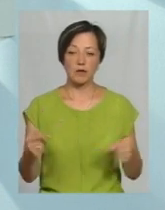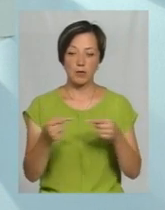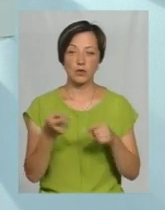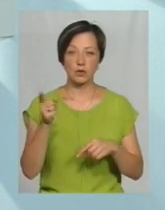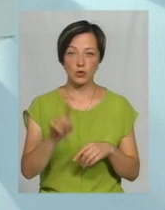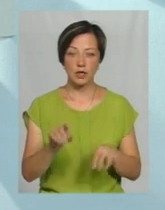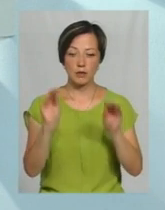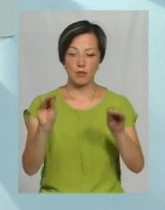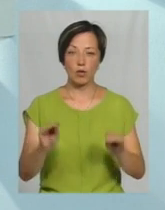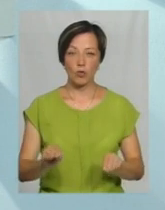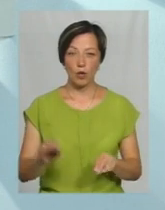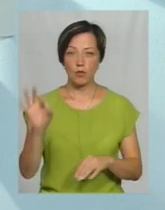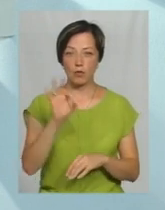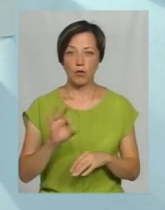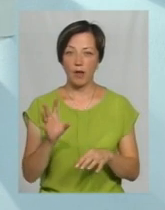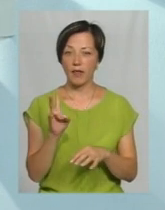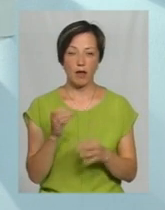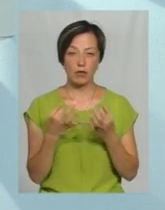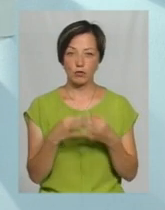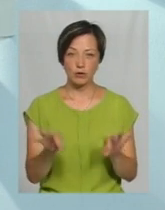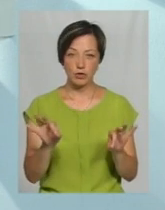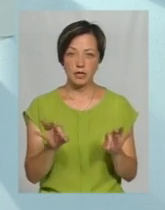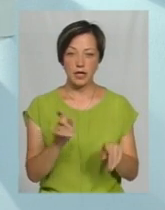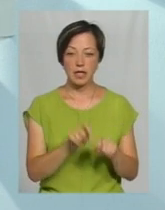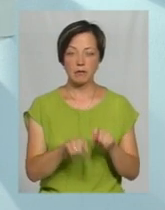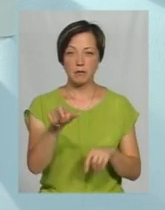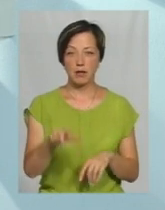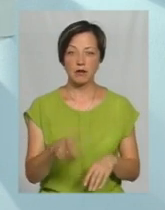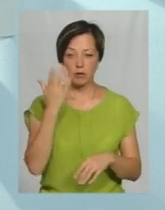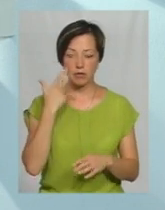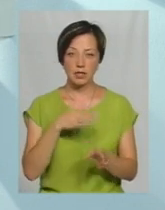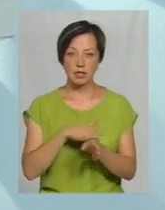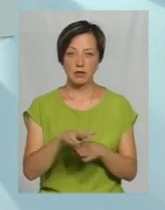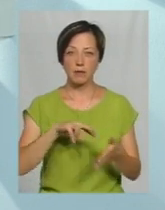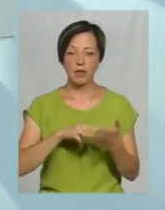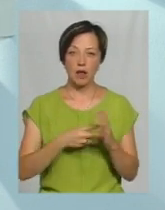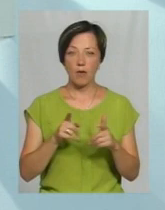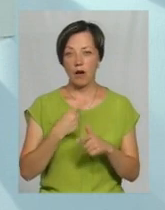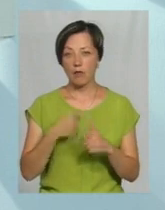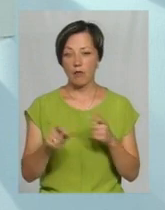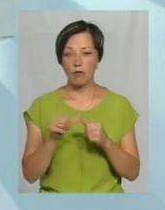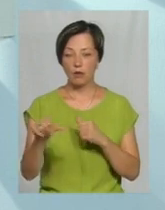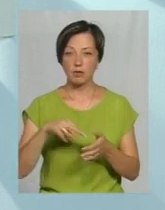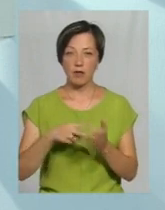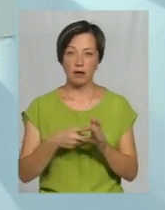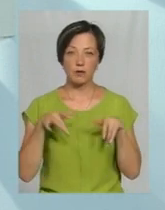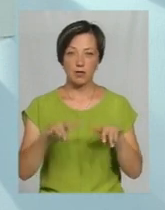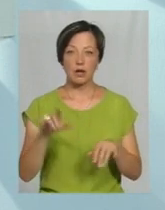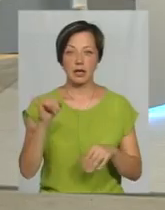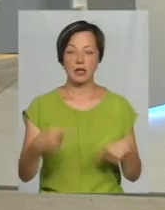складається протокол про недопущення інспектора при здійсненні планного або позапланового захиду. І